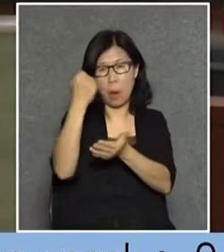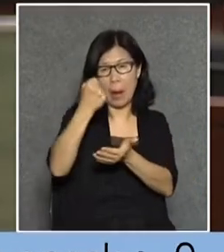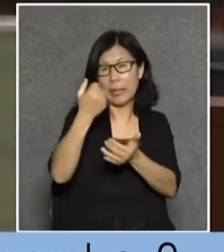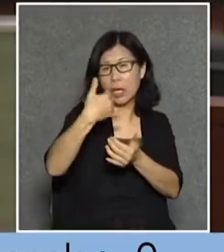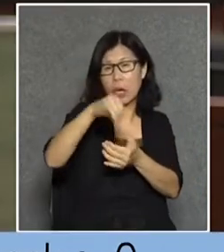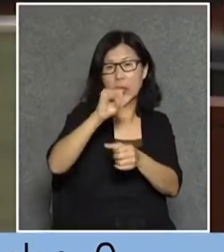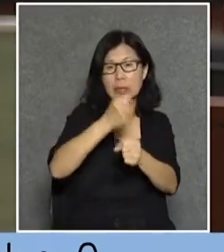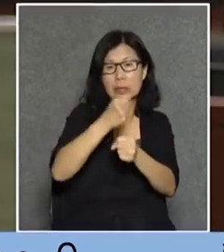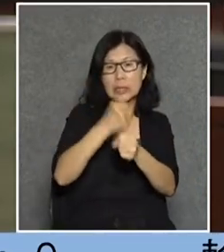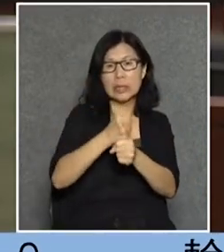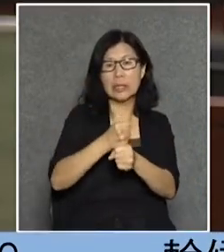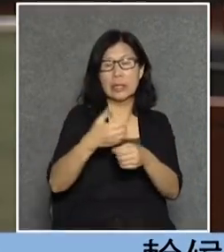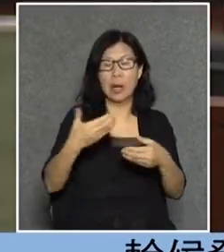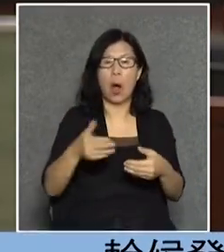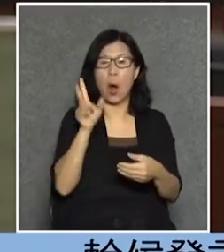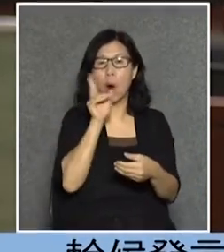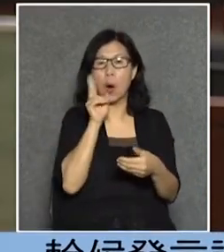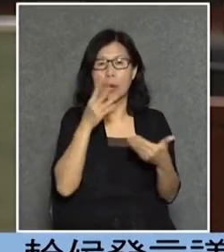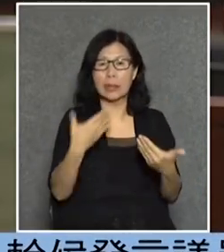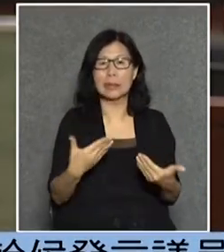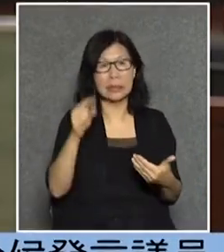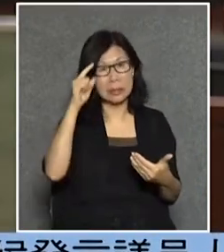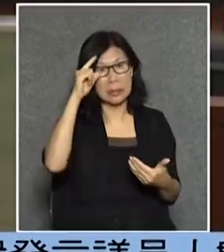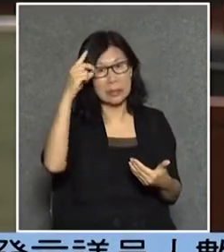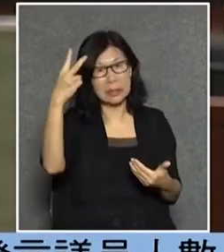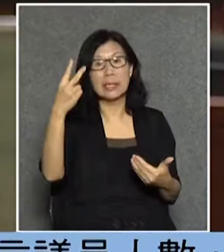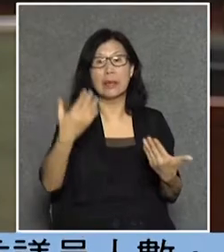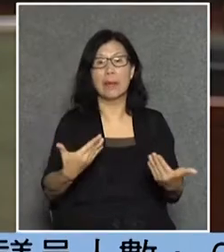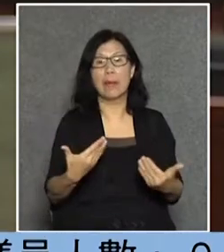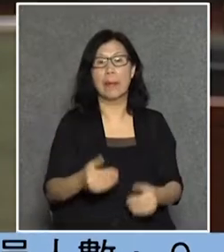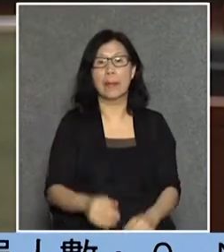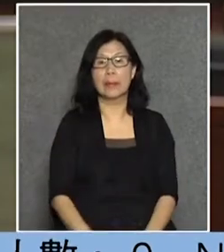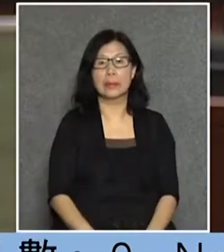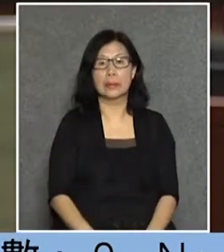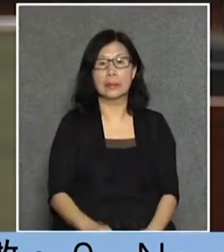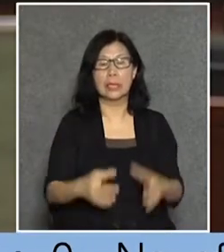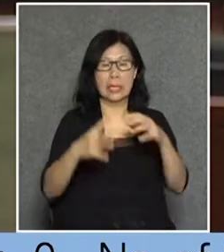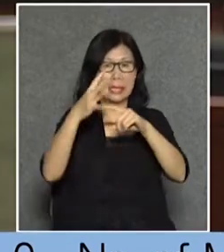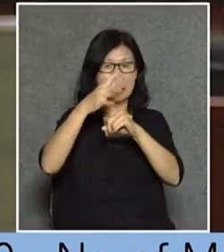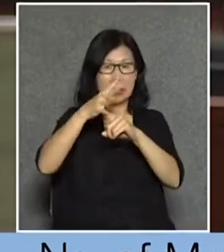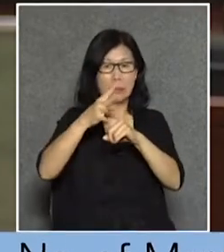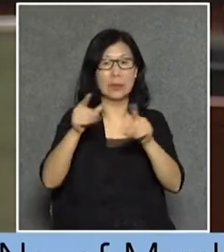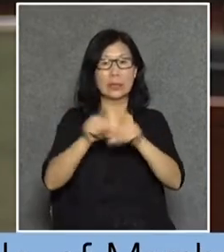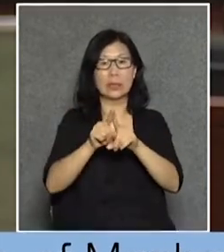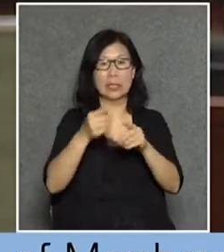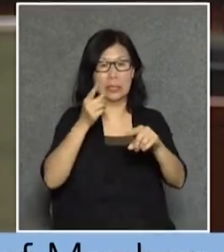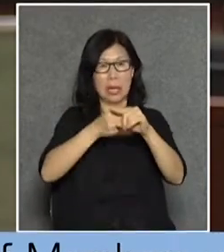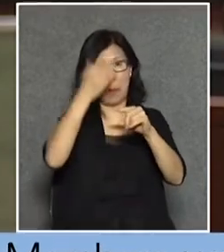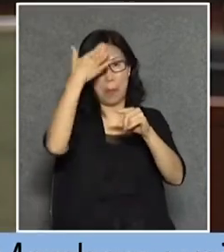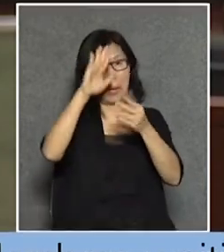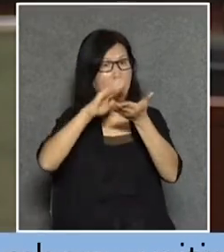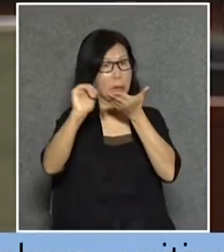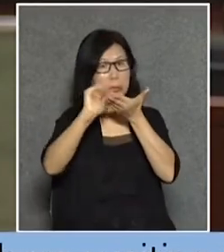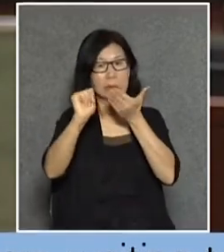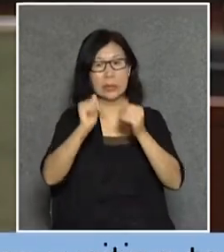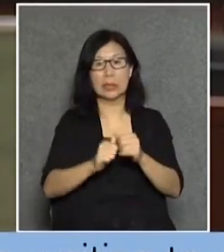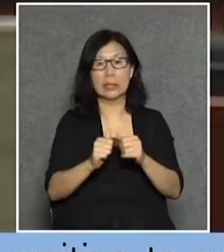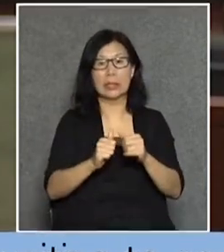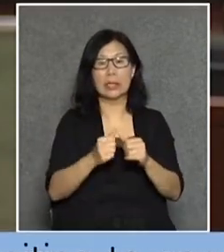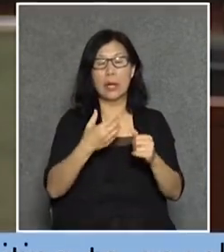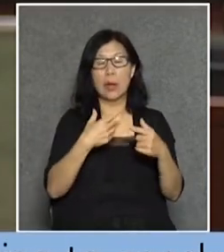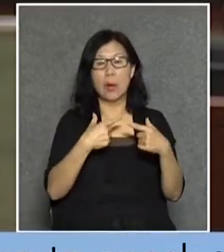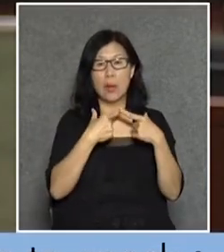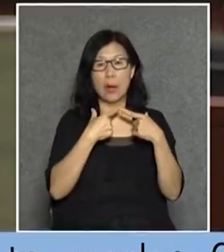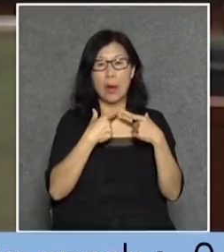就由之乎我們現在每一天在金鐘站我們在金鐘站就很明顯知道那些白領